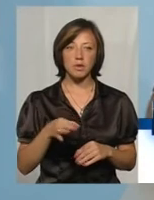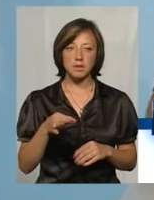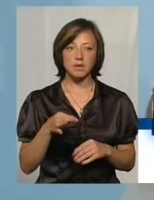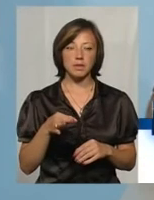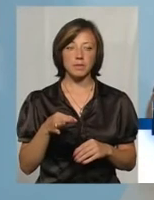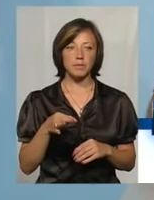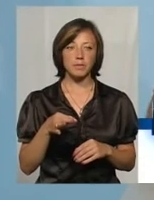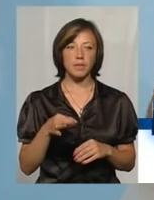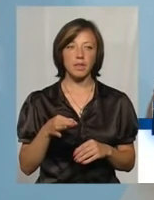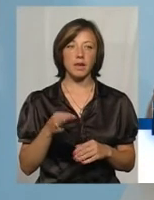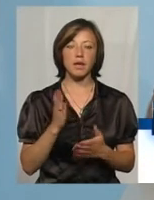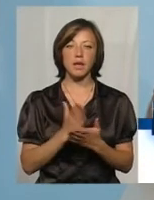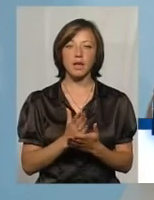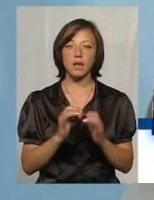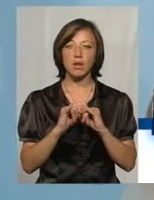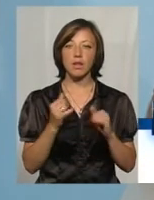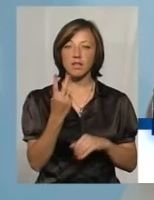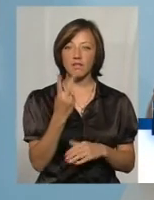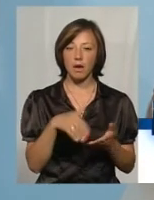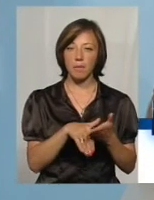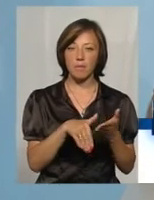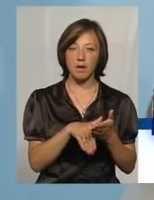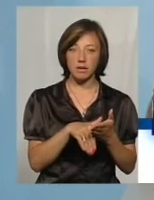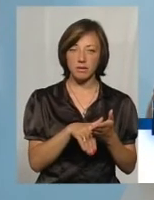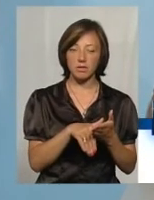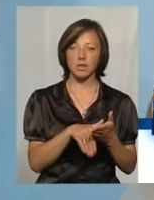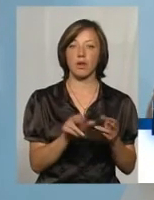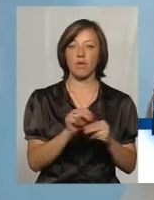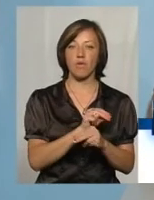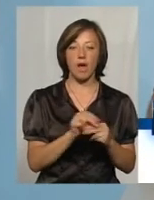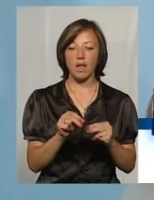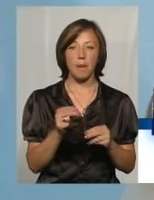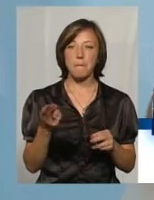розвиток два методи лікування. Це гемодіаліз і перитоніальний діаліз.